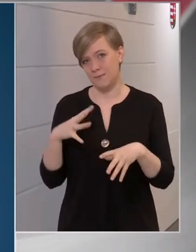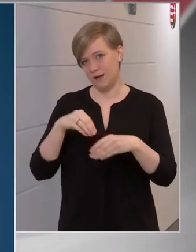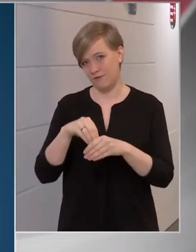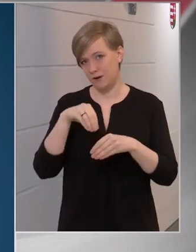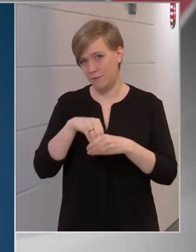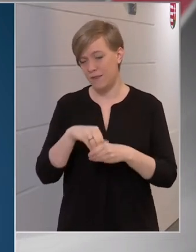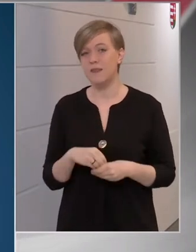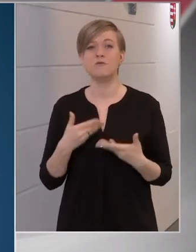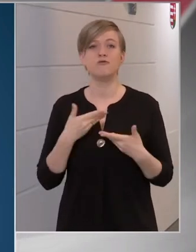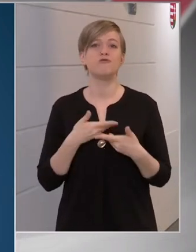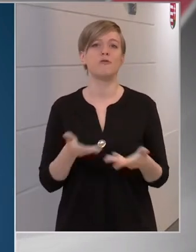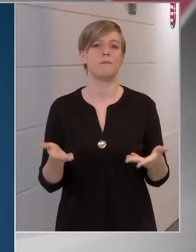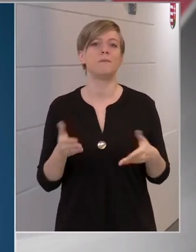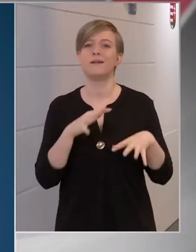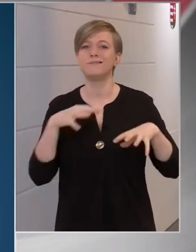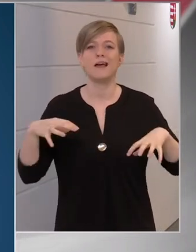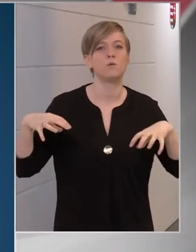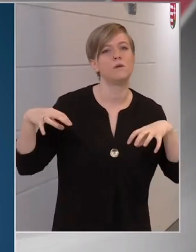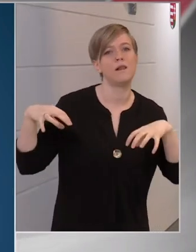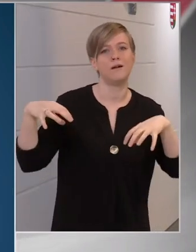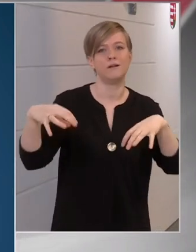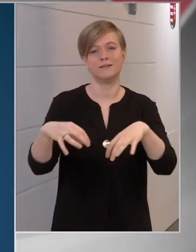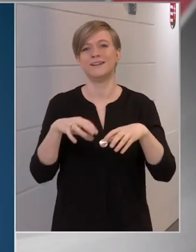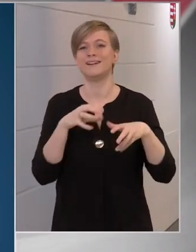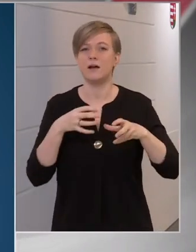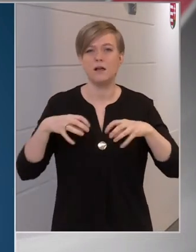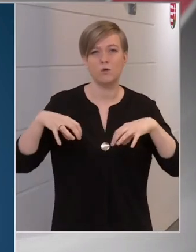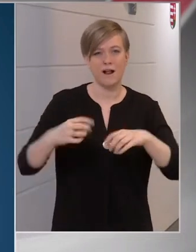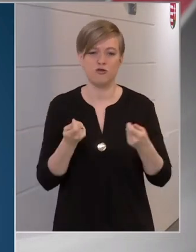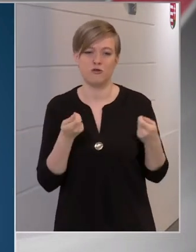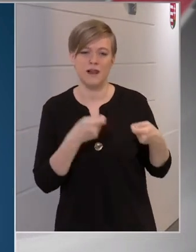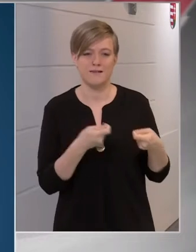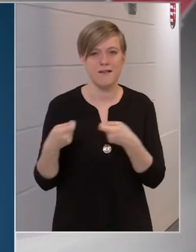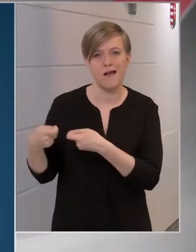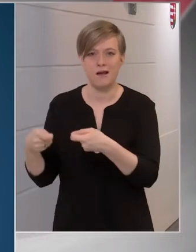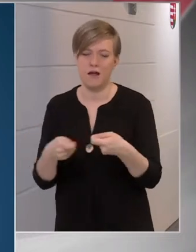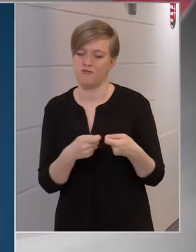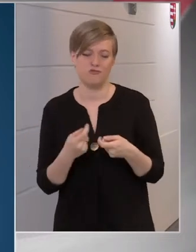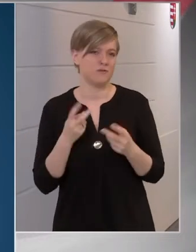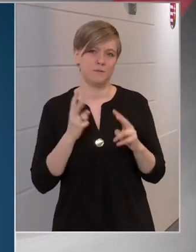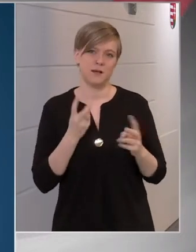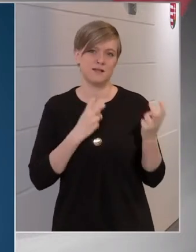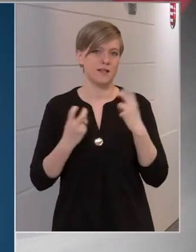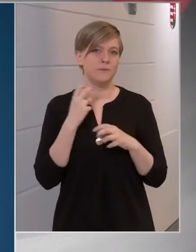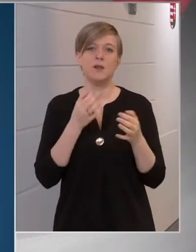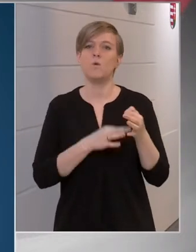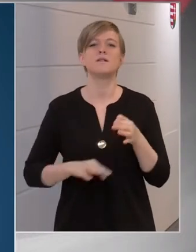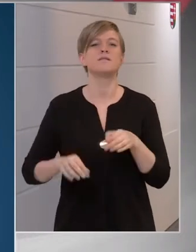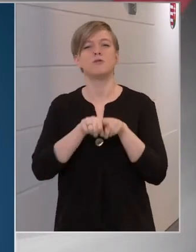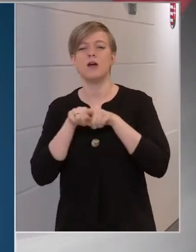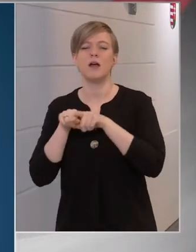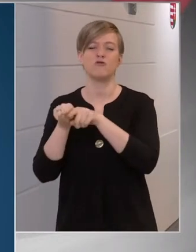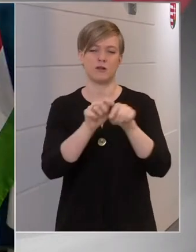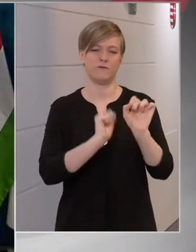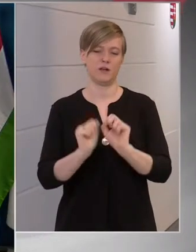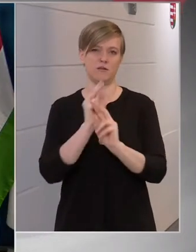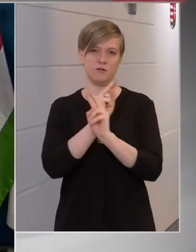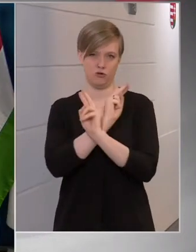venni, hogy semmilyen területi, regionális lezárásra nem kell számítani, országosan egységes védekezés van.